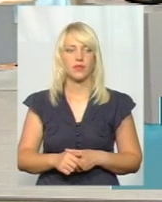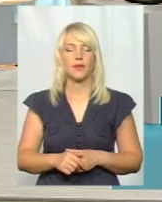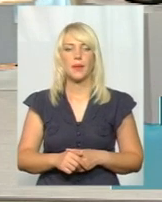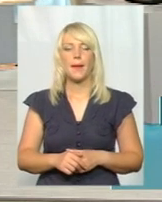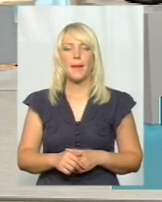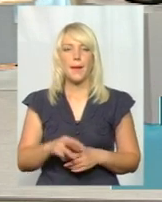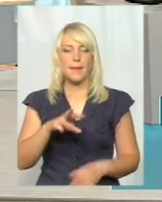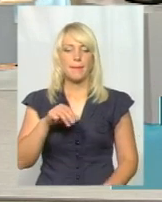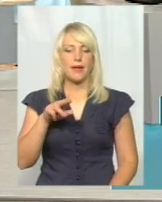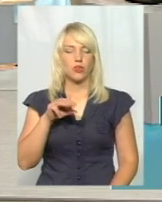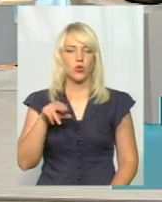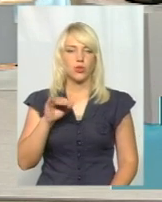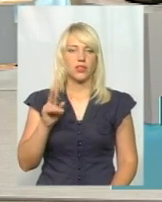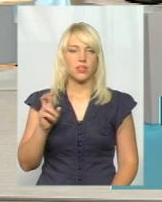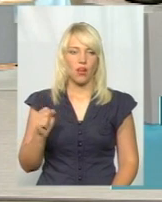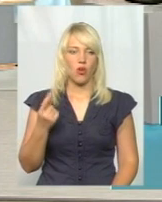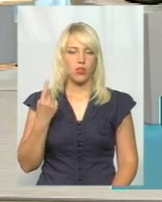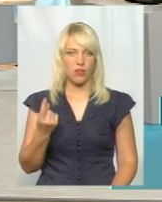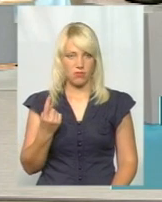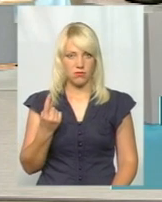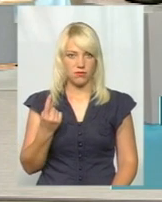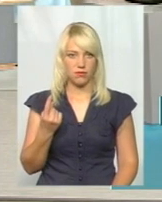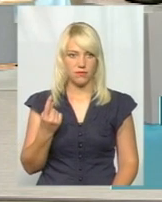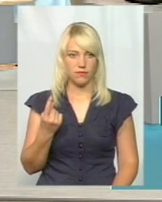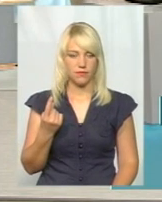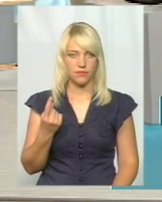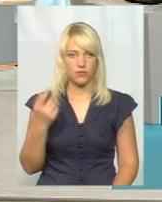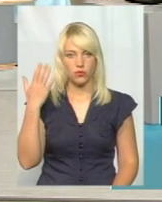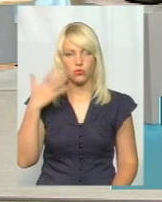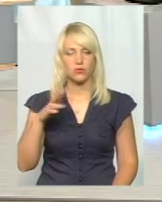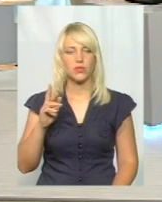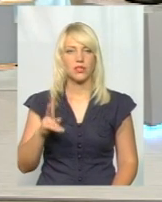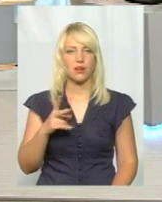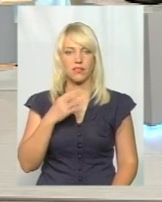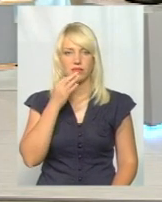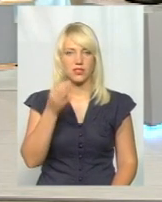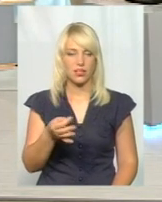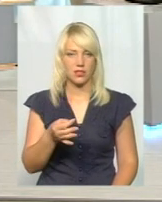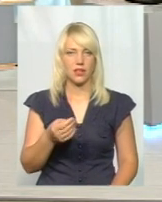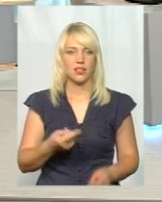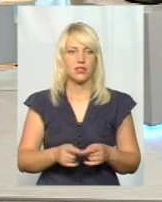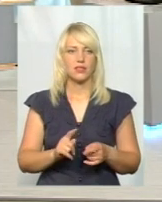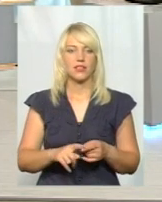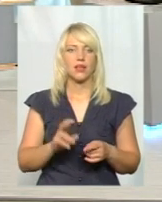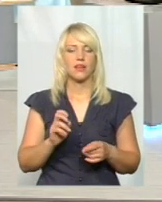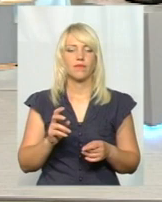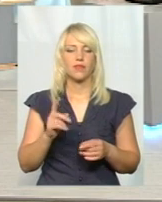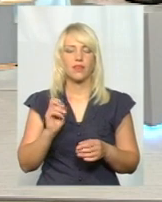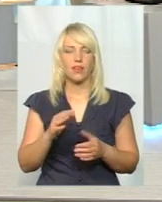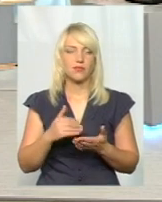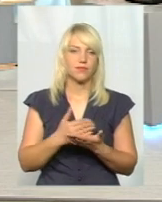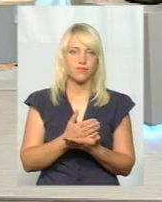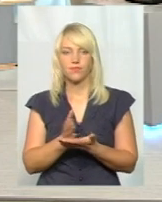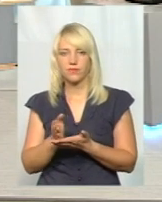Методика одна. Але, розумієте, як вам сказати, ця методика, це як дійшло, куди повернеш, так і вийде,